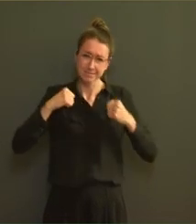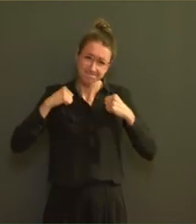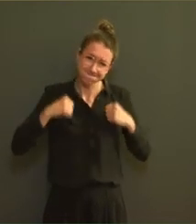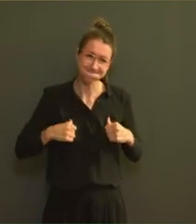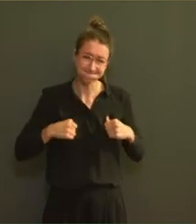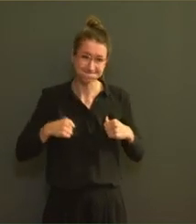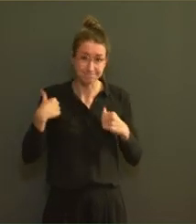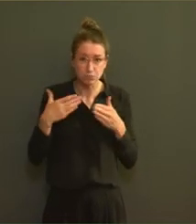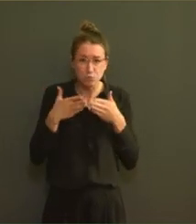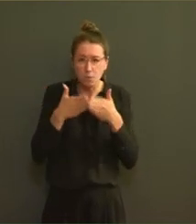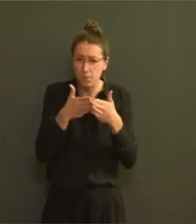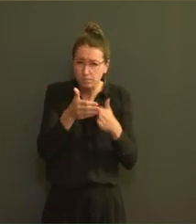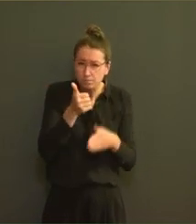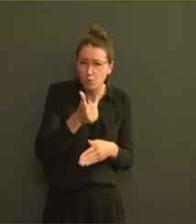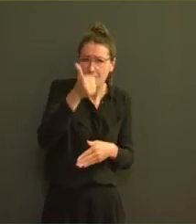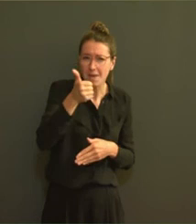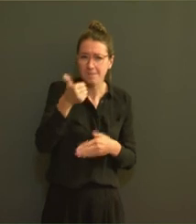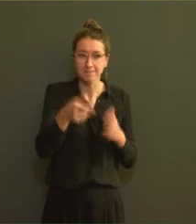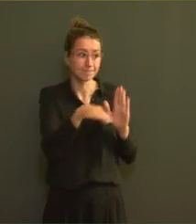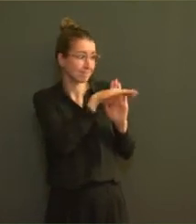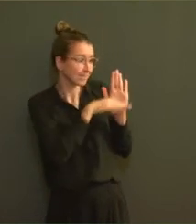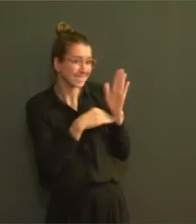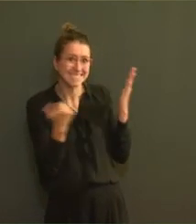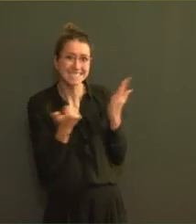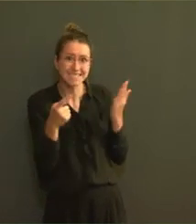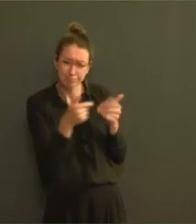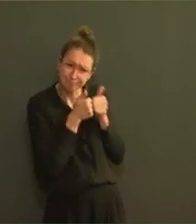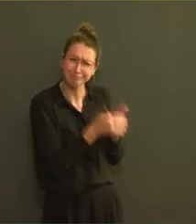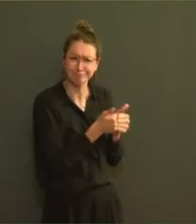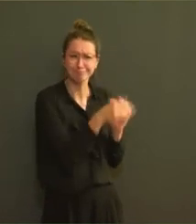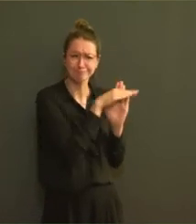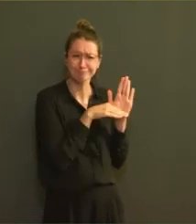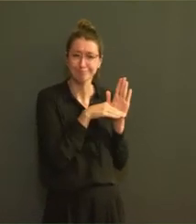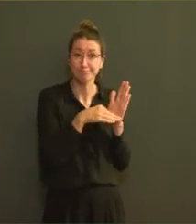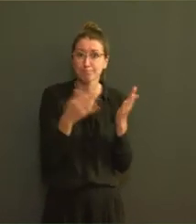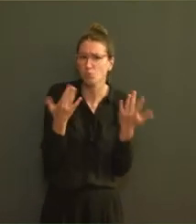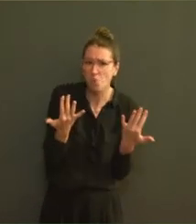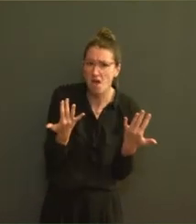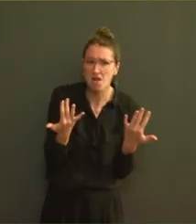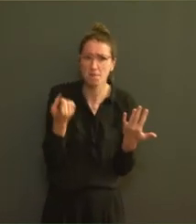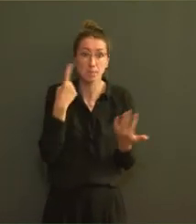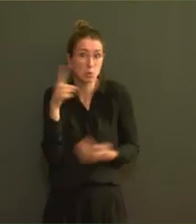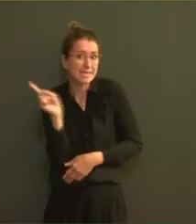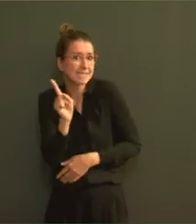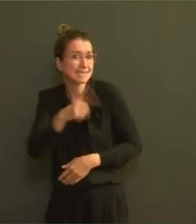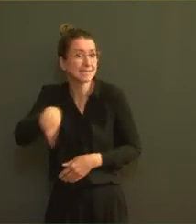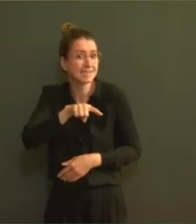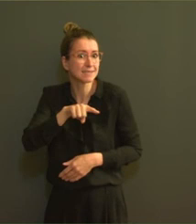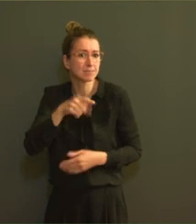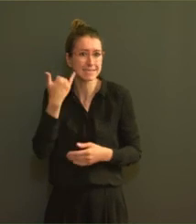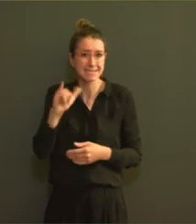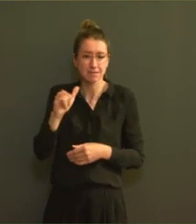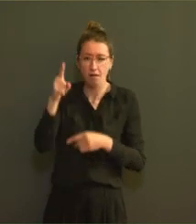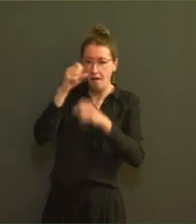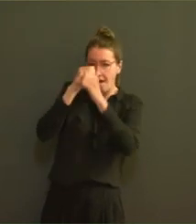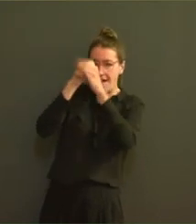Pourquoi le faites-vous ? Pour qui le faites-vous ? Et rendez-vous sur le site 11millionsderaisons.be Donc 11 en